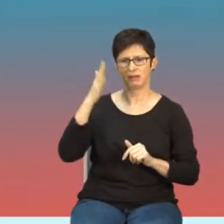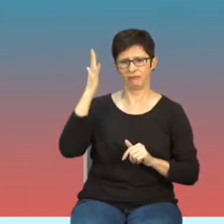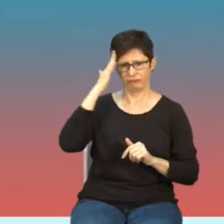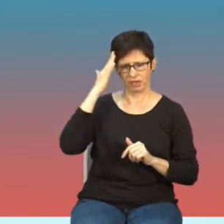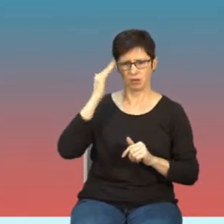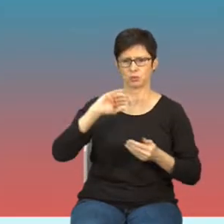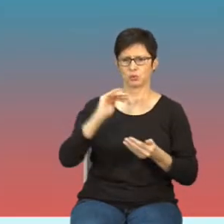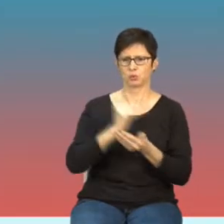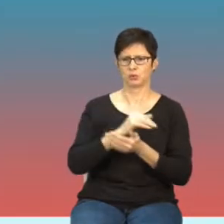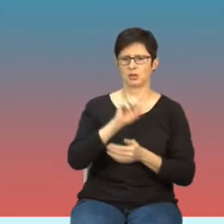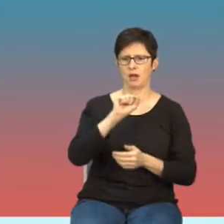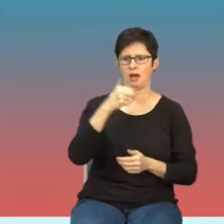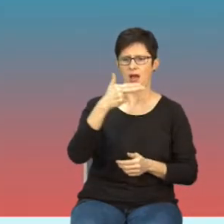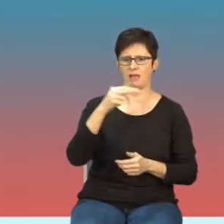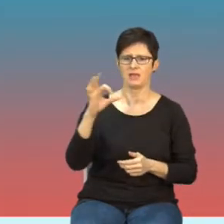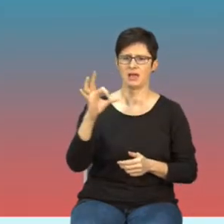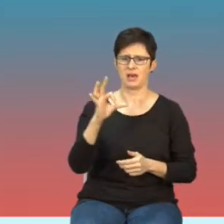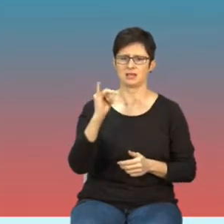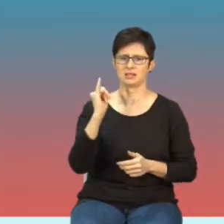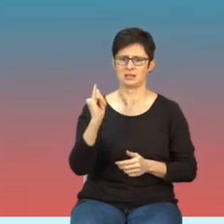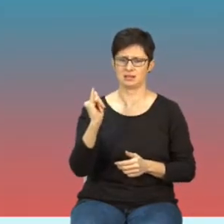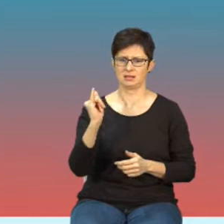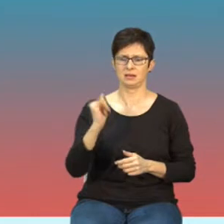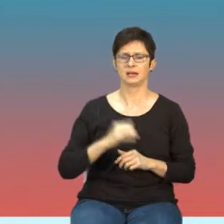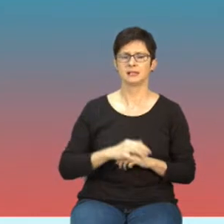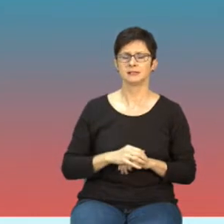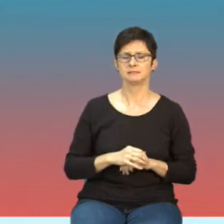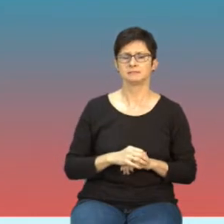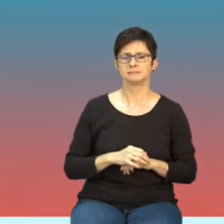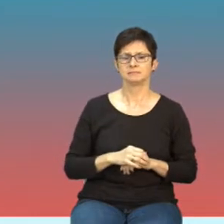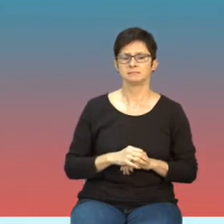skrót ANSI, czyli American National Standards Institute.